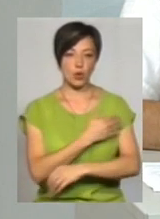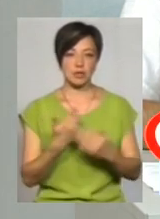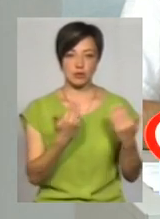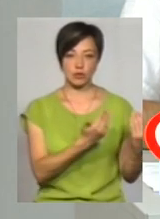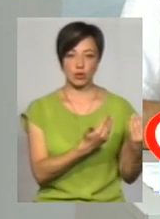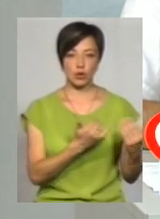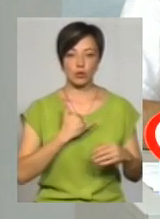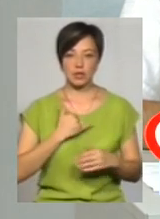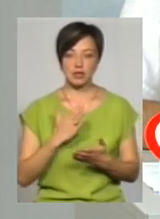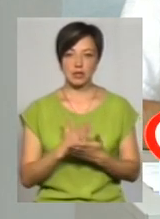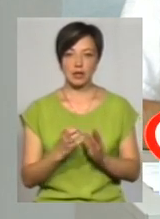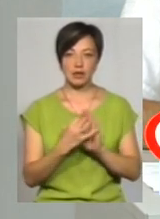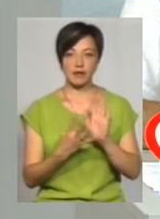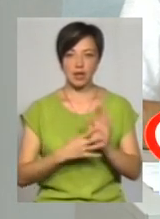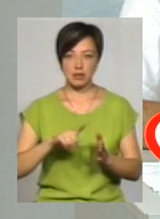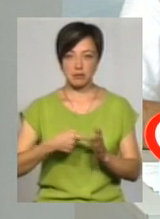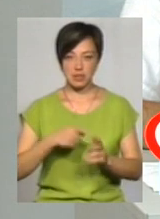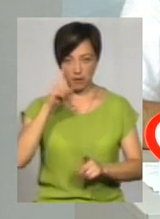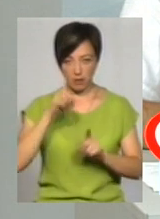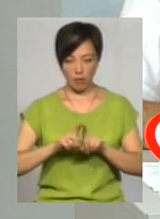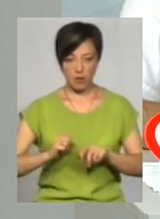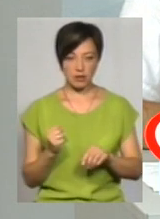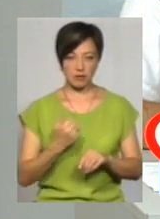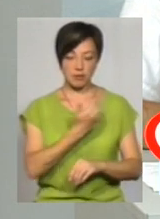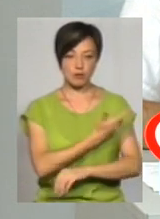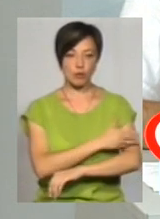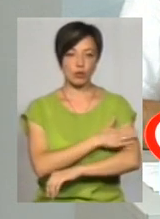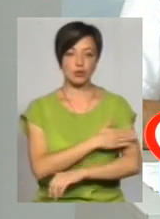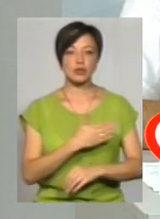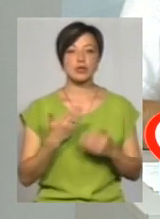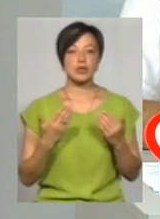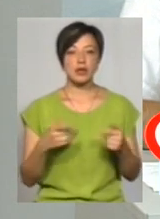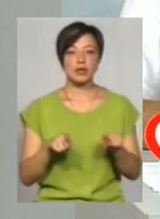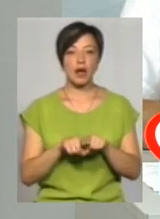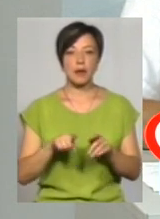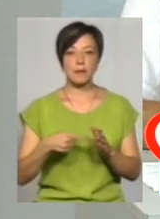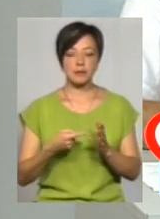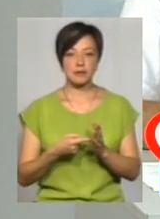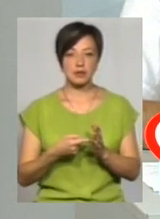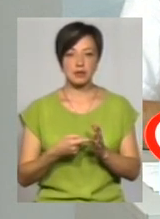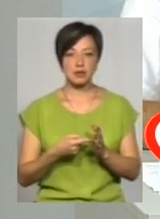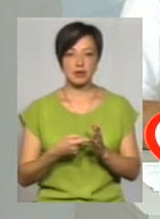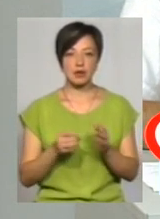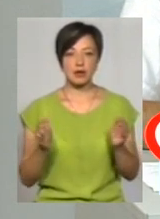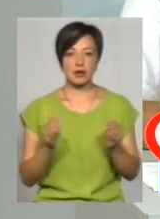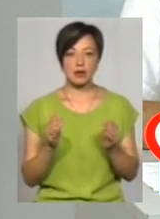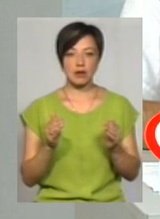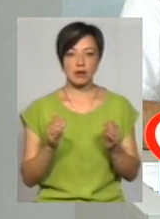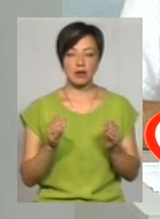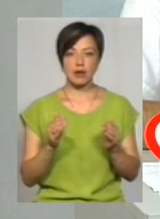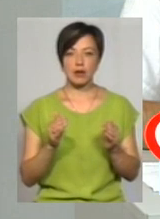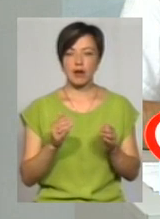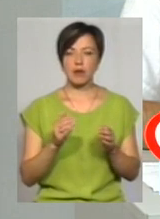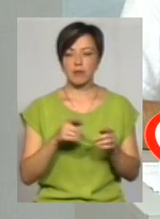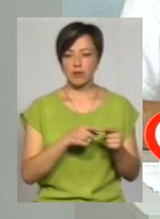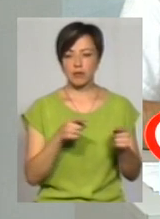У нас є 19 міст Попротимів з польської сторони. Таке містечко невелике Тарнова-Подгурна, вона вже